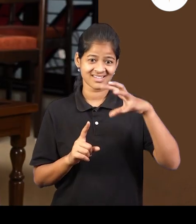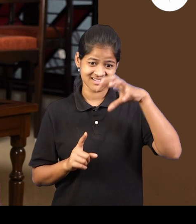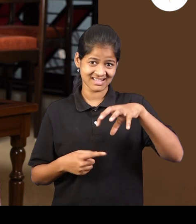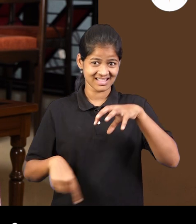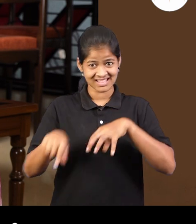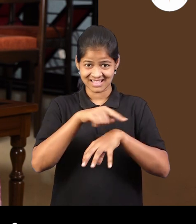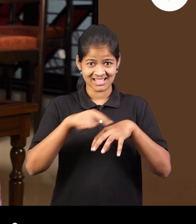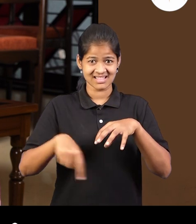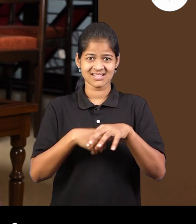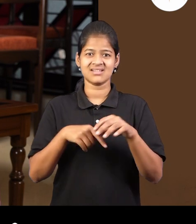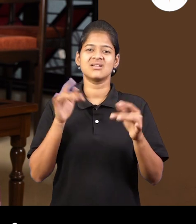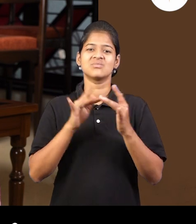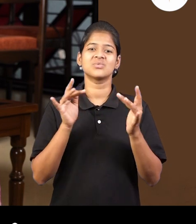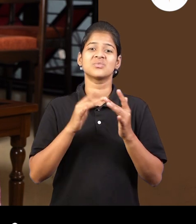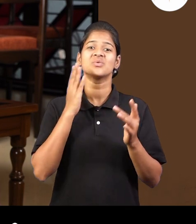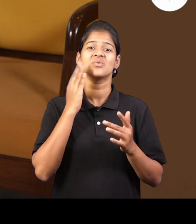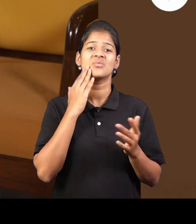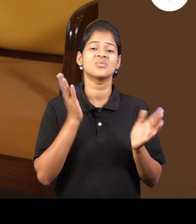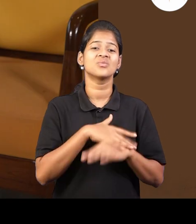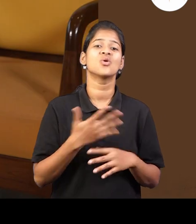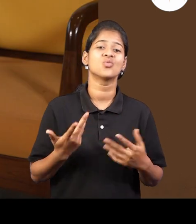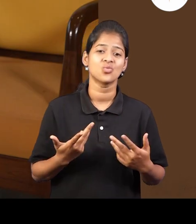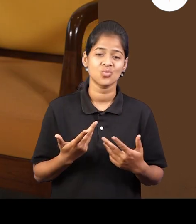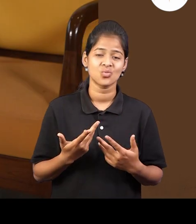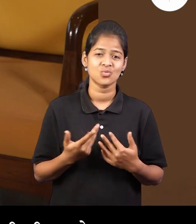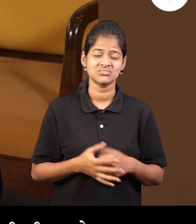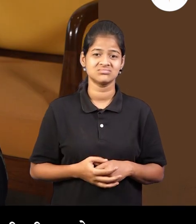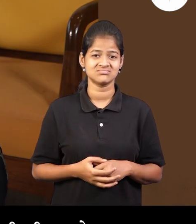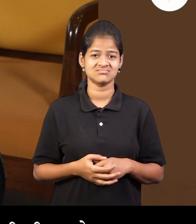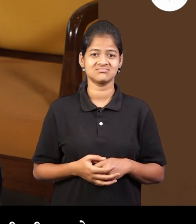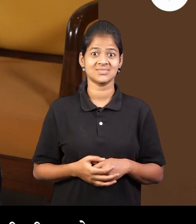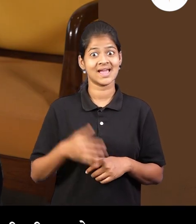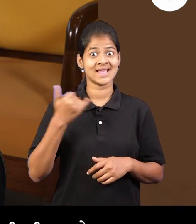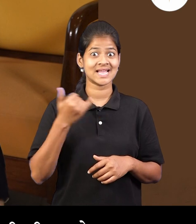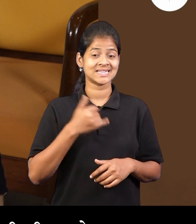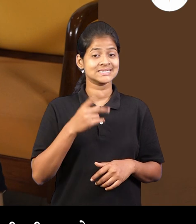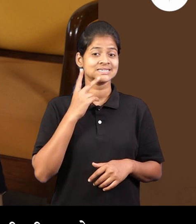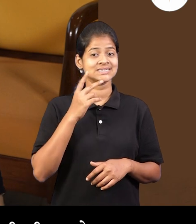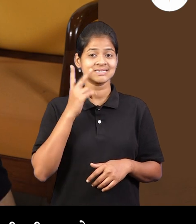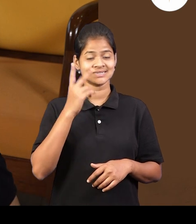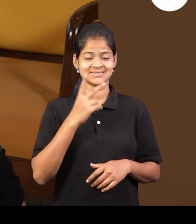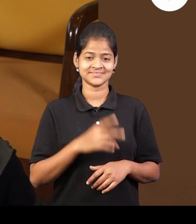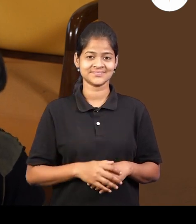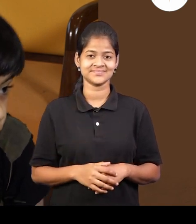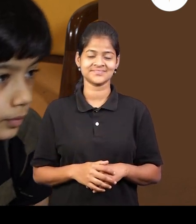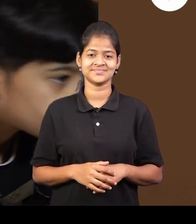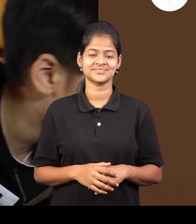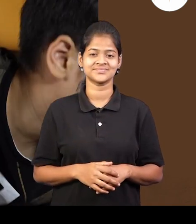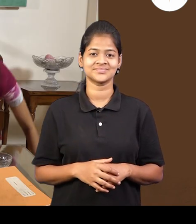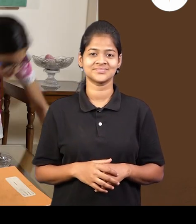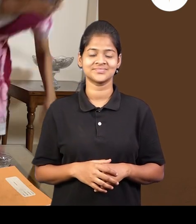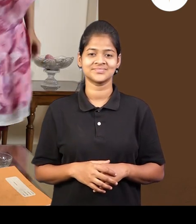काड़ाईला मा केंद्र बिंदु कसा काड़ू? चला पन दादा काड़े जाओ, तो का ये तरी सुच्वेल अरे